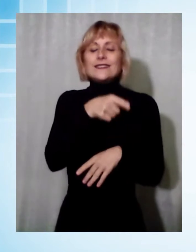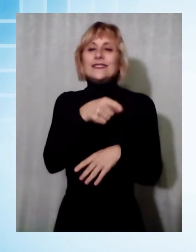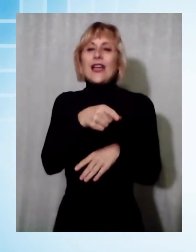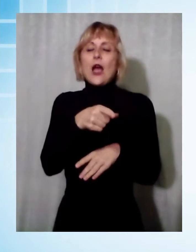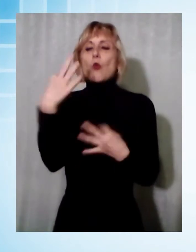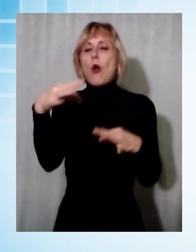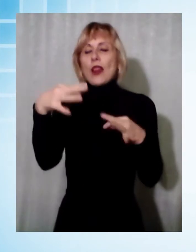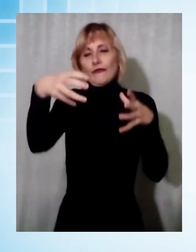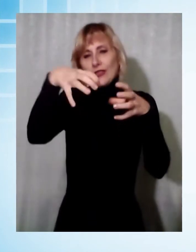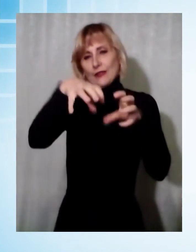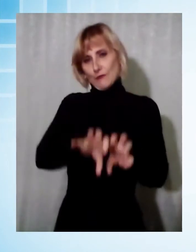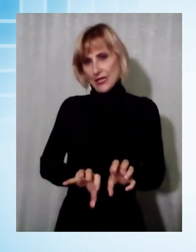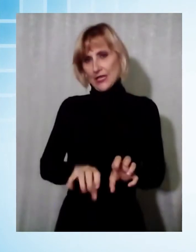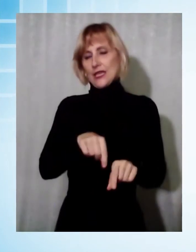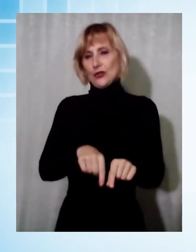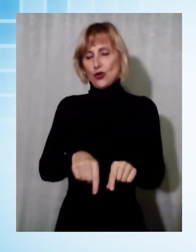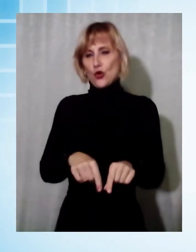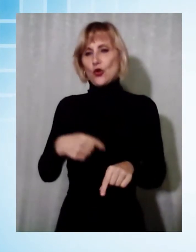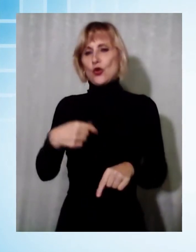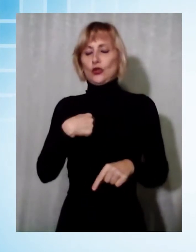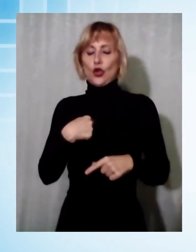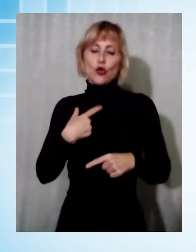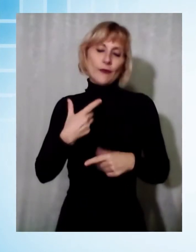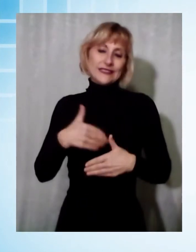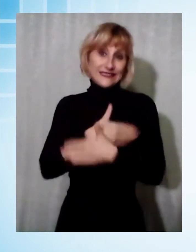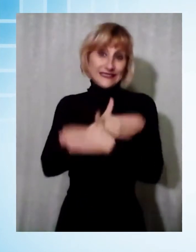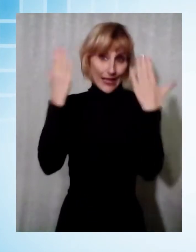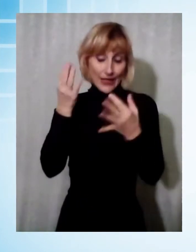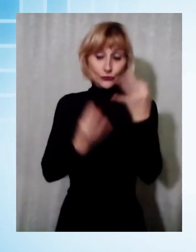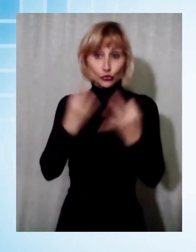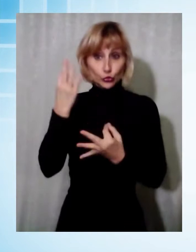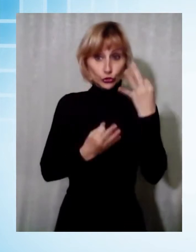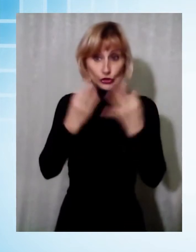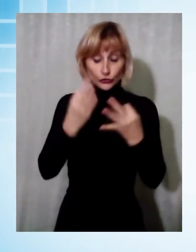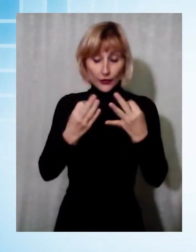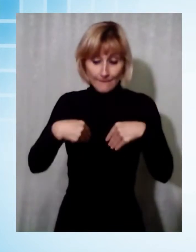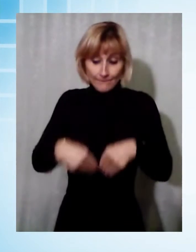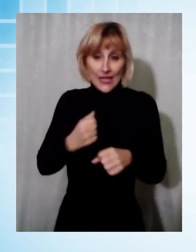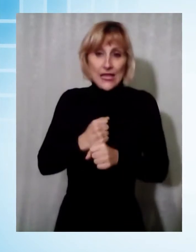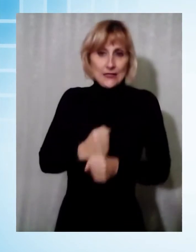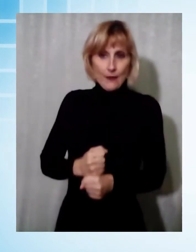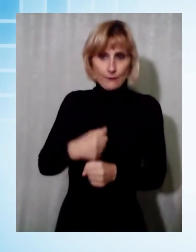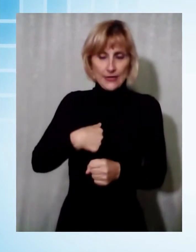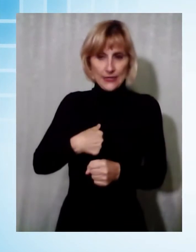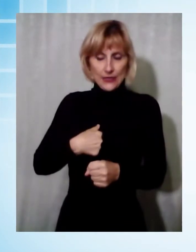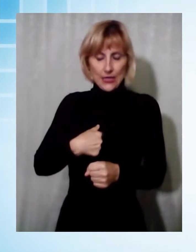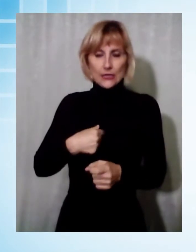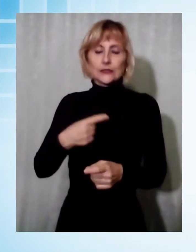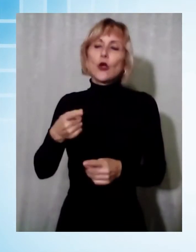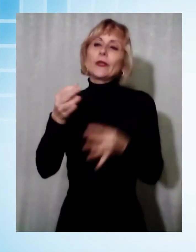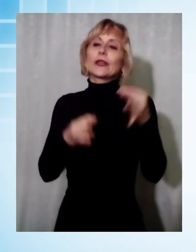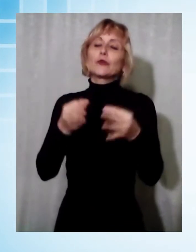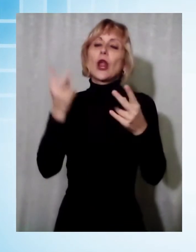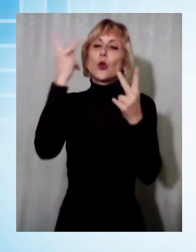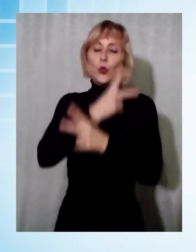di fatto questa mattina rappresento come giudice tutelare del Tribunale di Lucca, può essere particolarmente